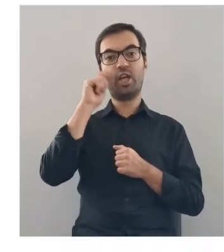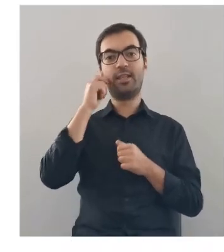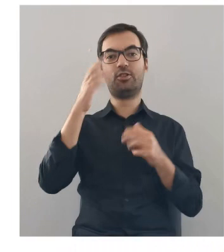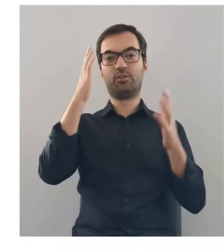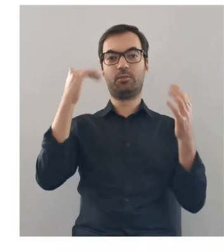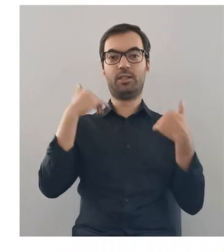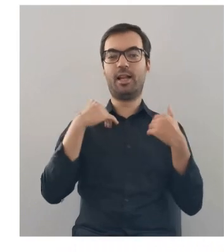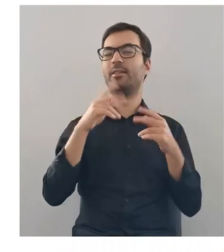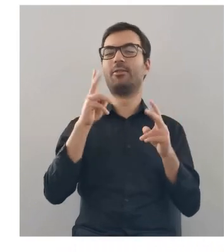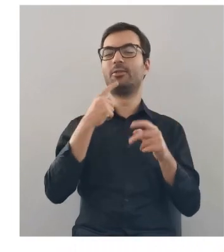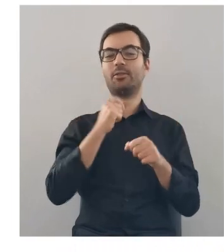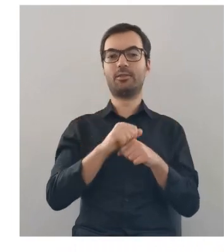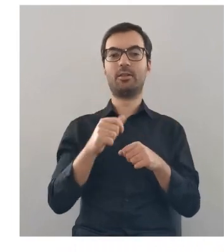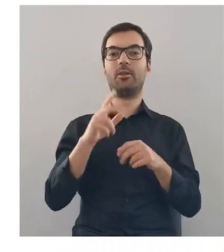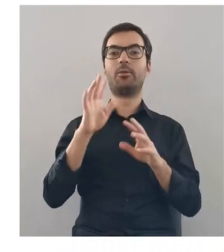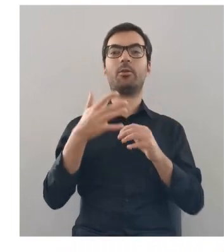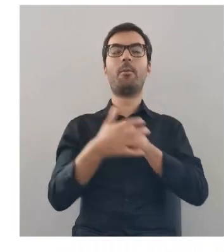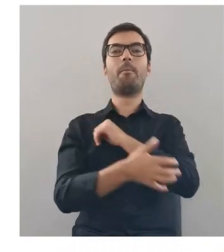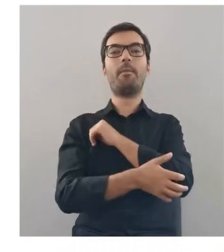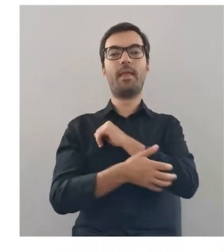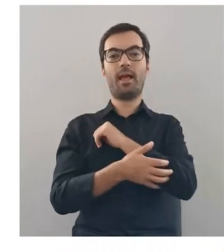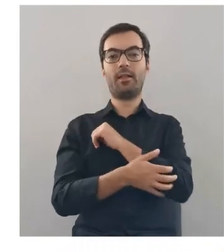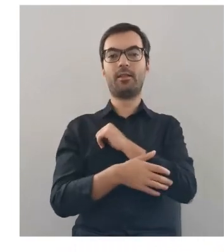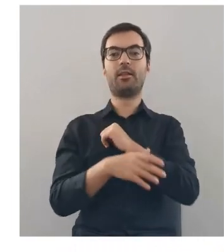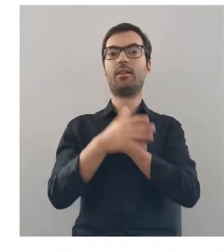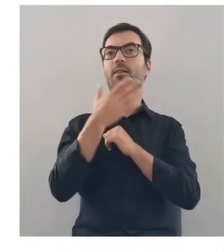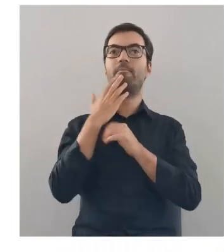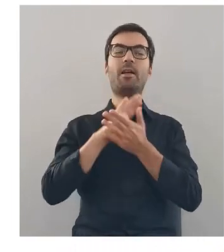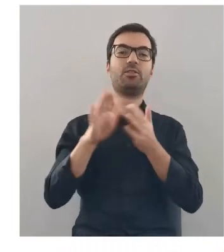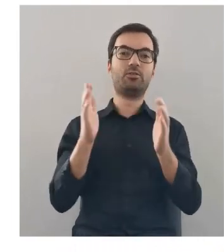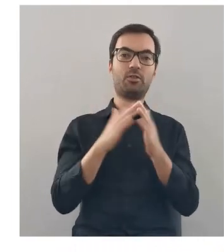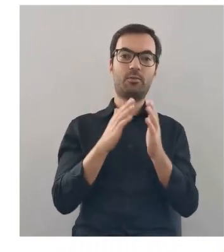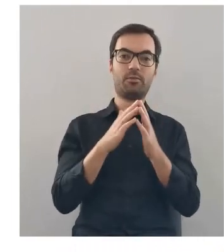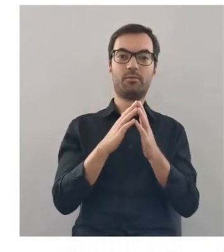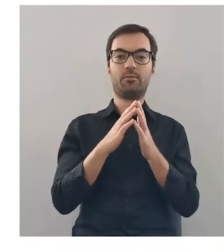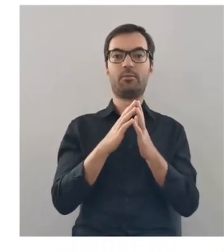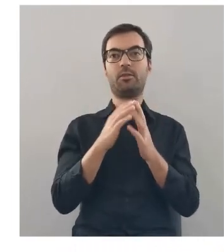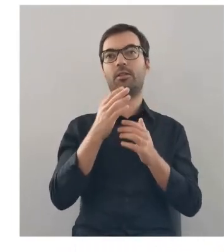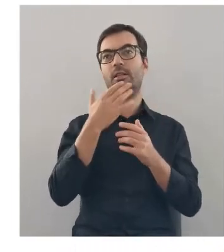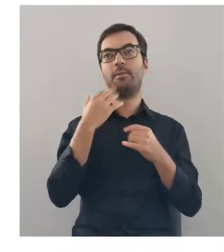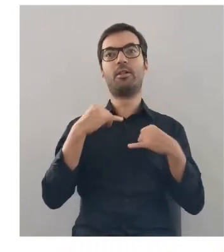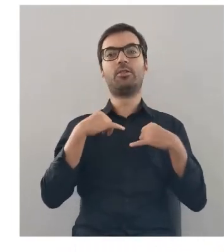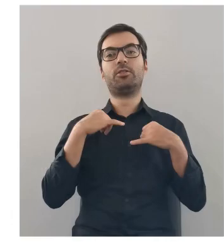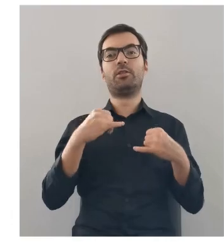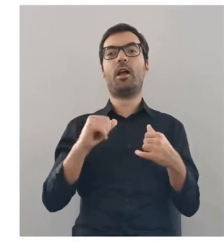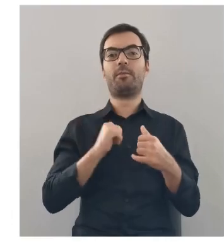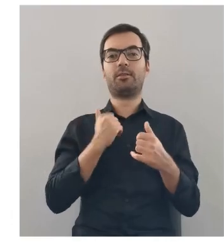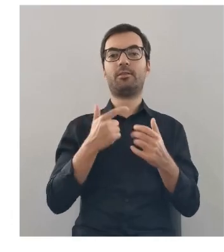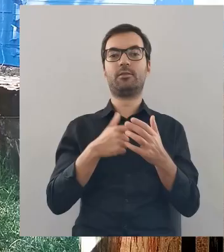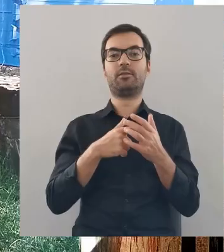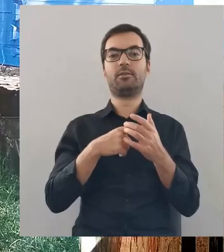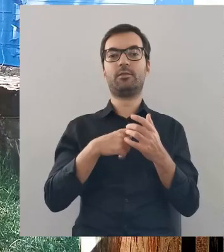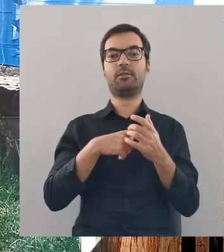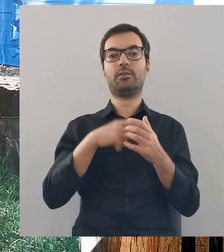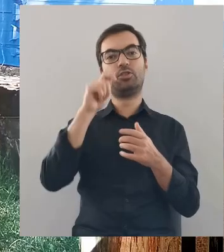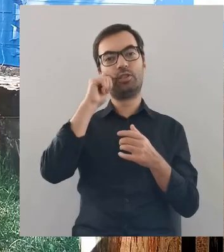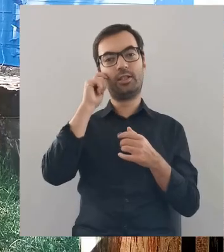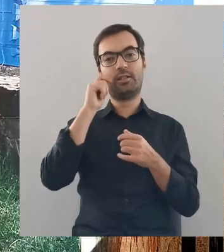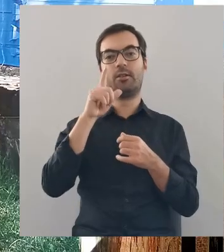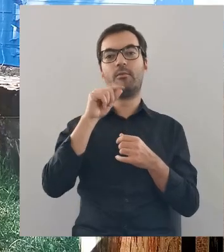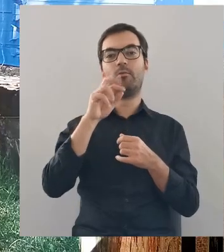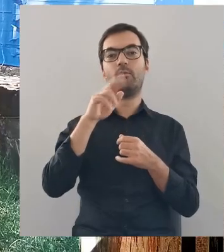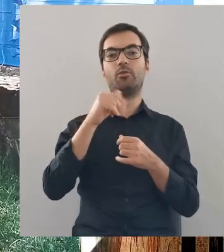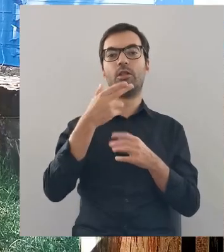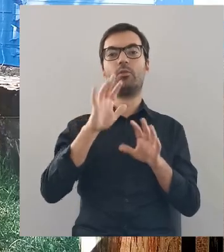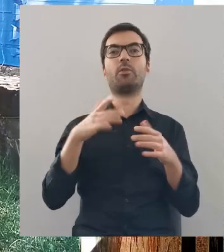Kto to w ogóle był dziad szpitalny? Ono to był taki ubogi, który nie miał domu i nie miał już dość sił, żeby być